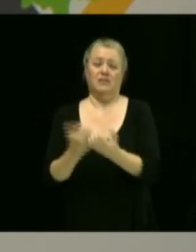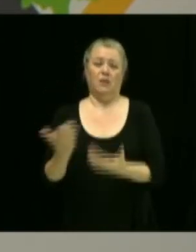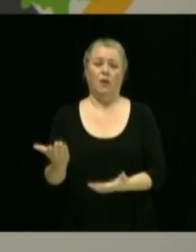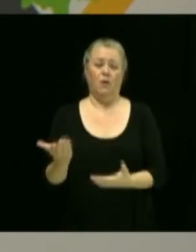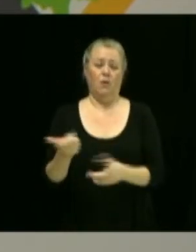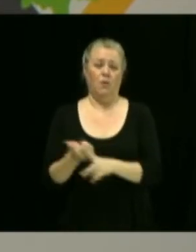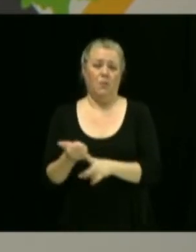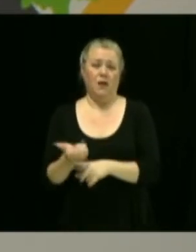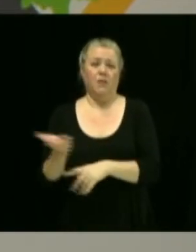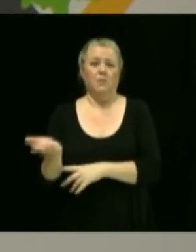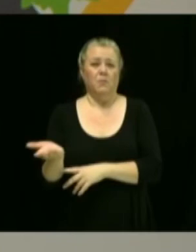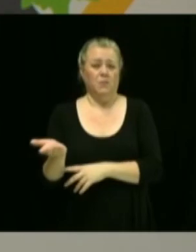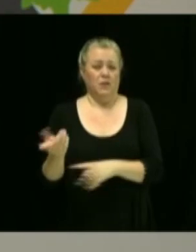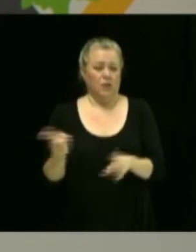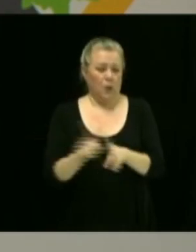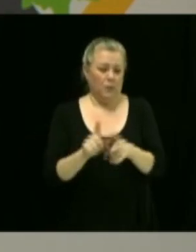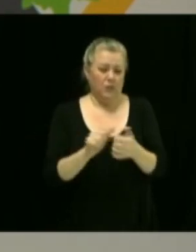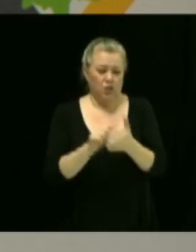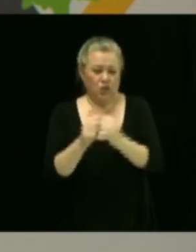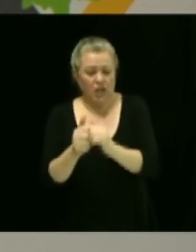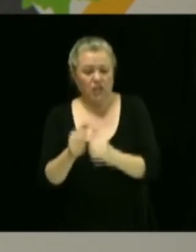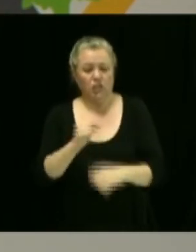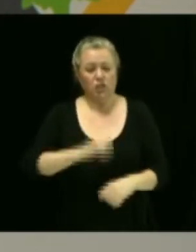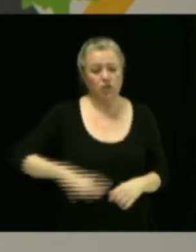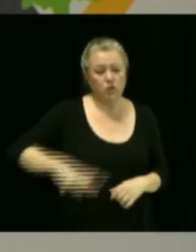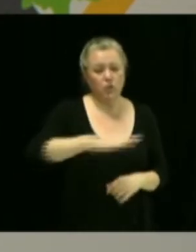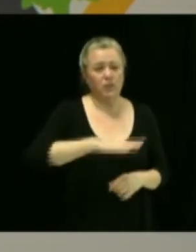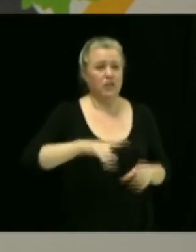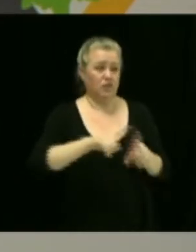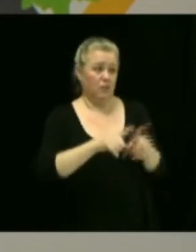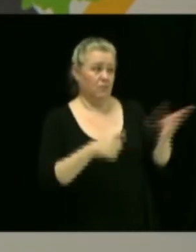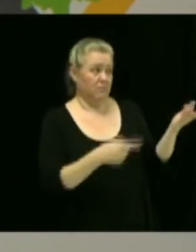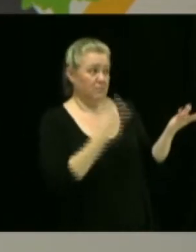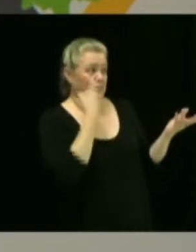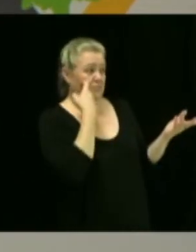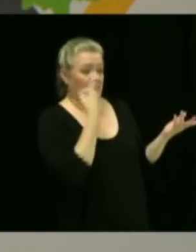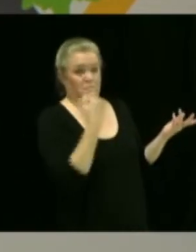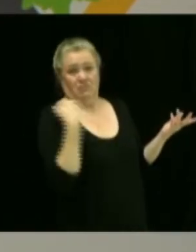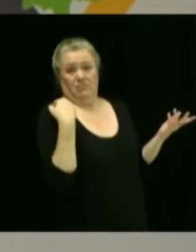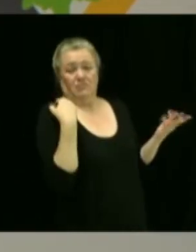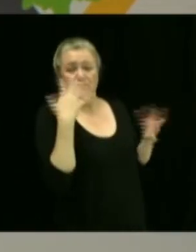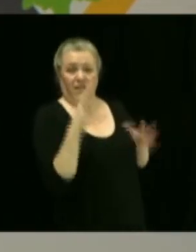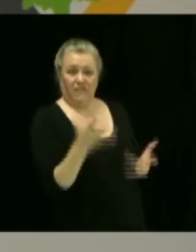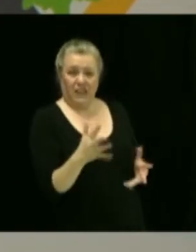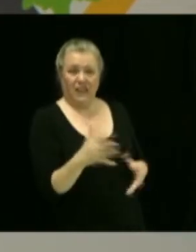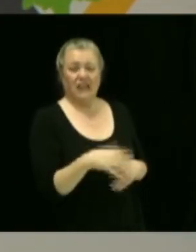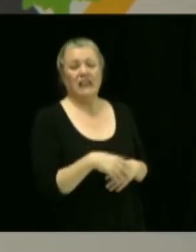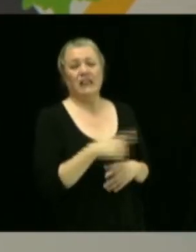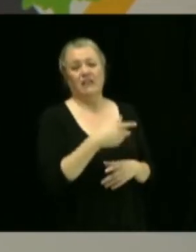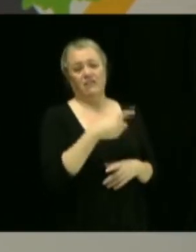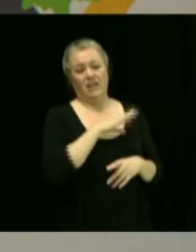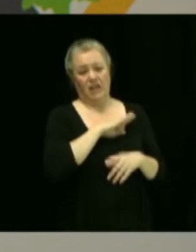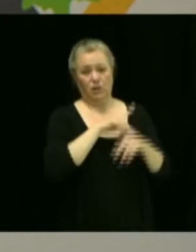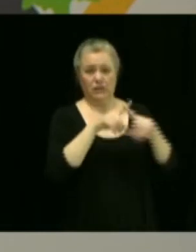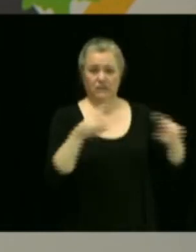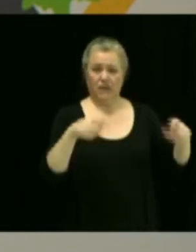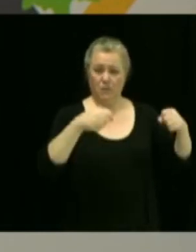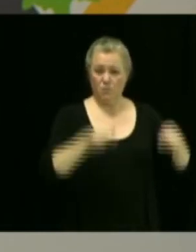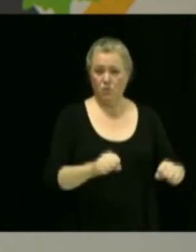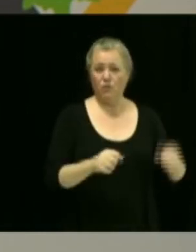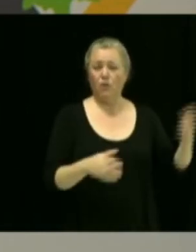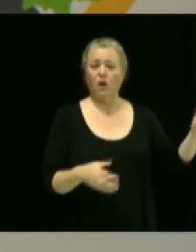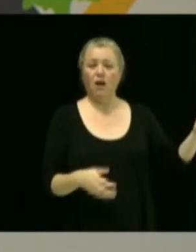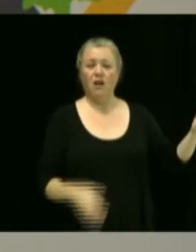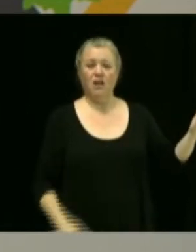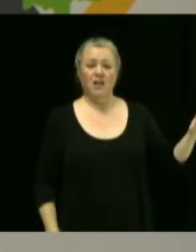de, justement, changer des zonages comme on a vu dernièrement. Mais ils ont plusieurs pouvoirs. Puis, actuellement, il n a